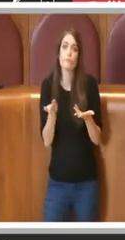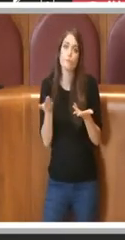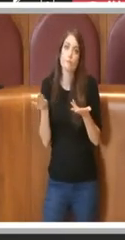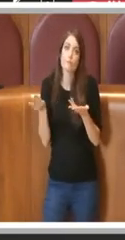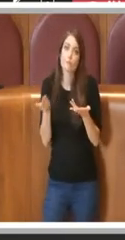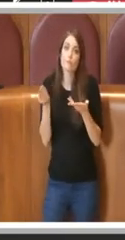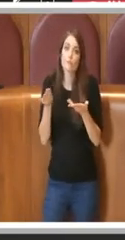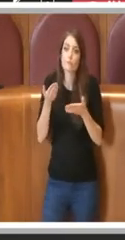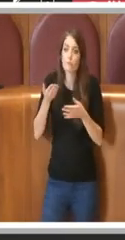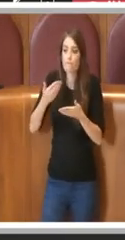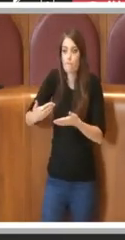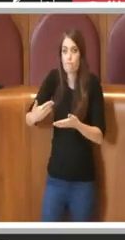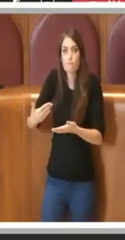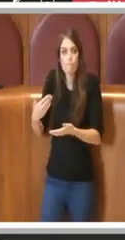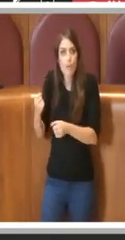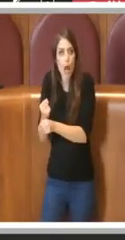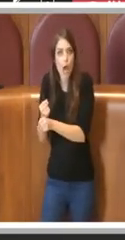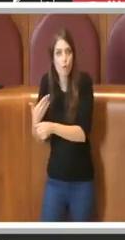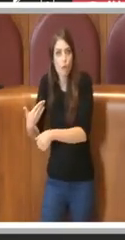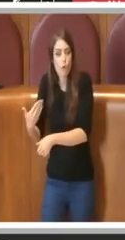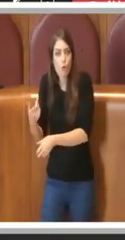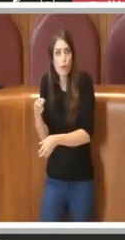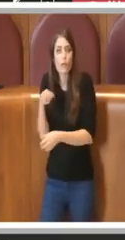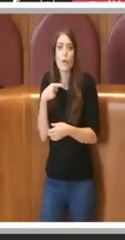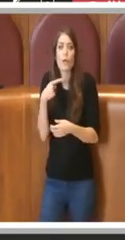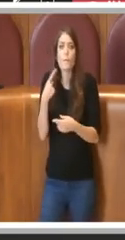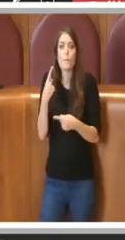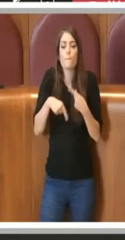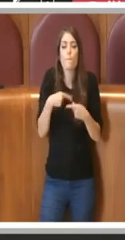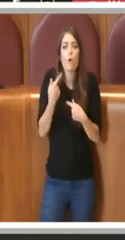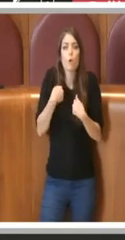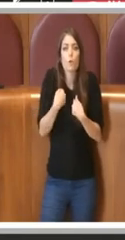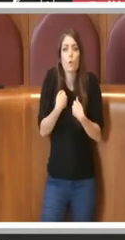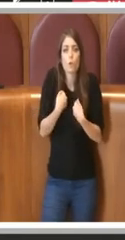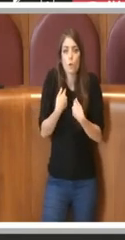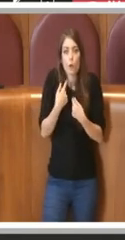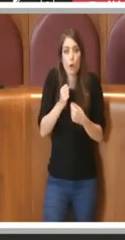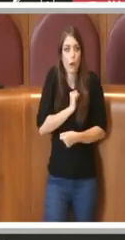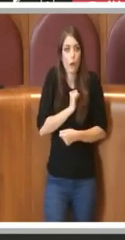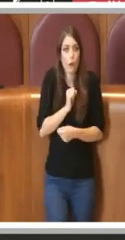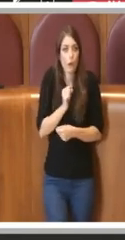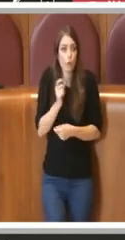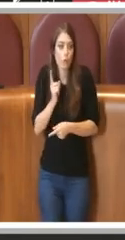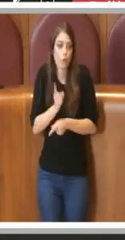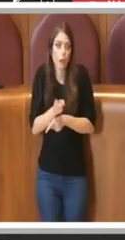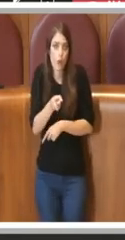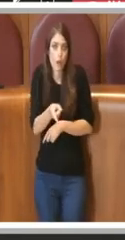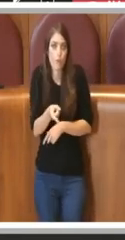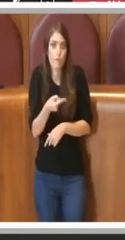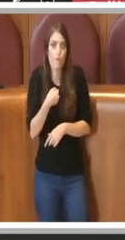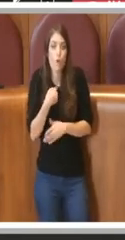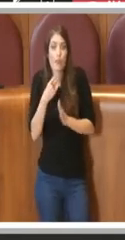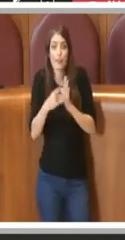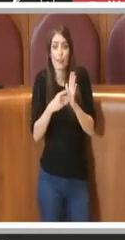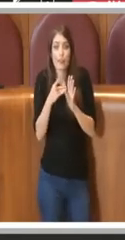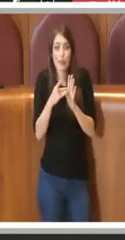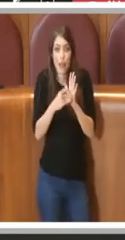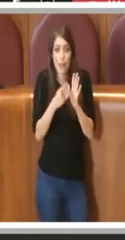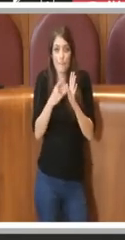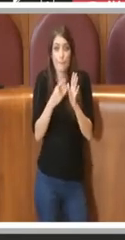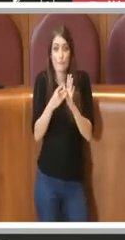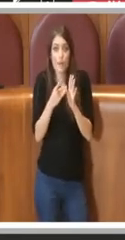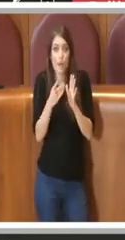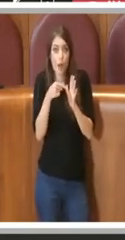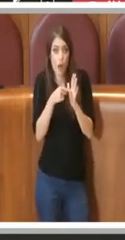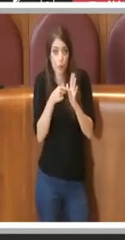lavori, dopodiché io ho lasciato, prevedo di lasciare il deliberato della consigliera Grancio,